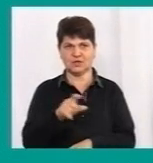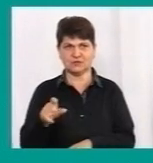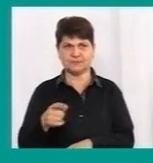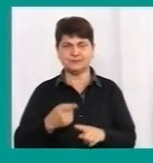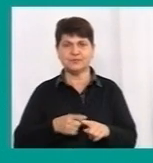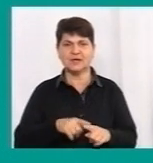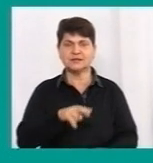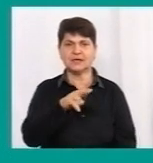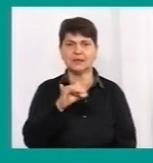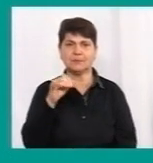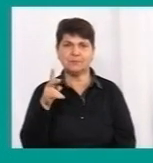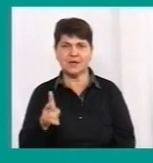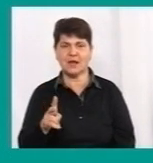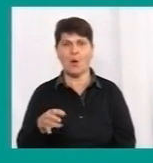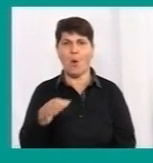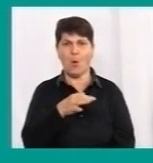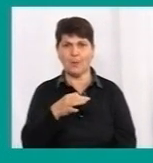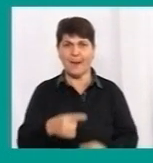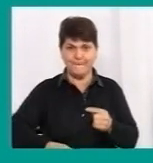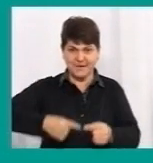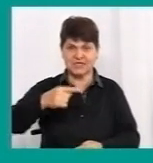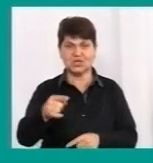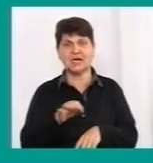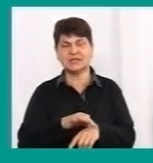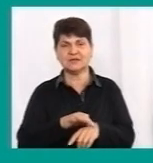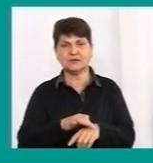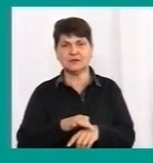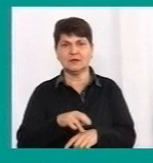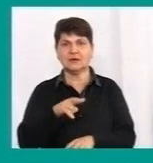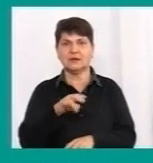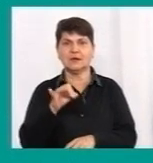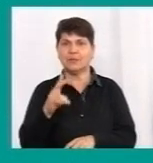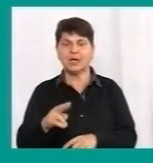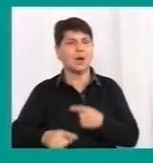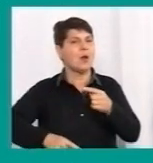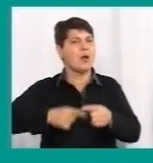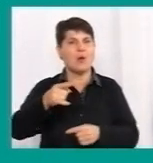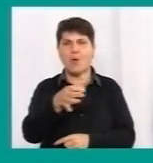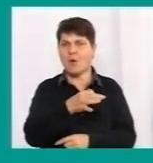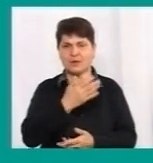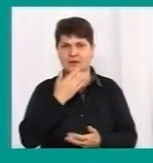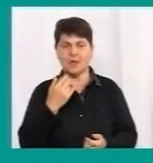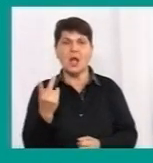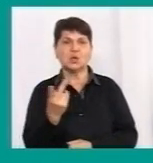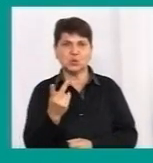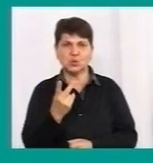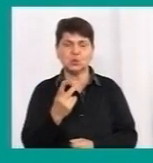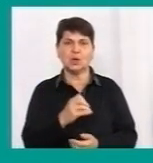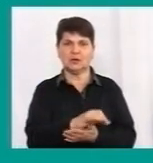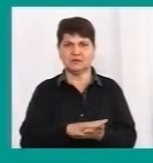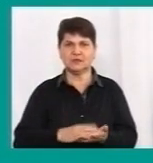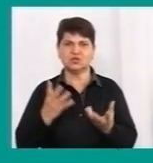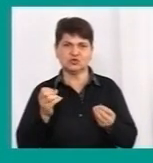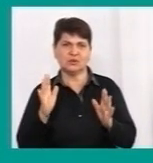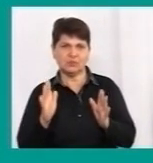пік область перейшла захворюваності, чи минул він? Пік область ще не пройшла. От у другій хвилі пік область не пройшла.